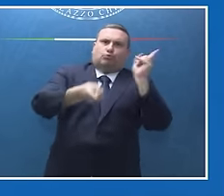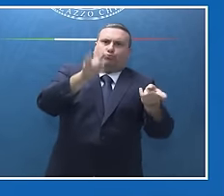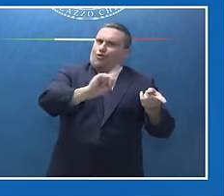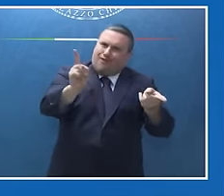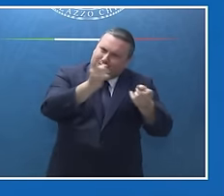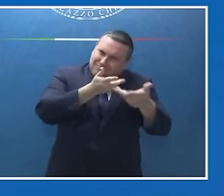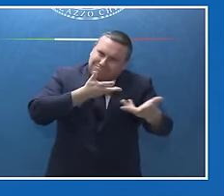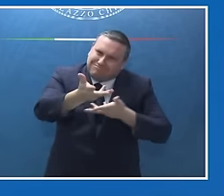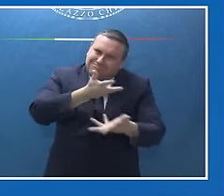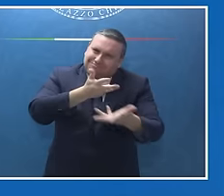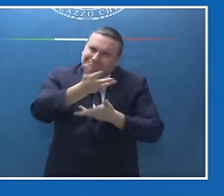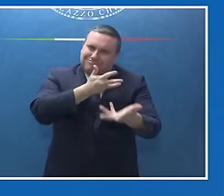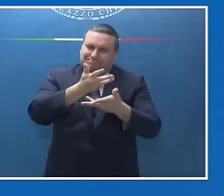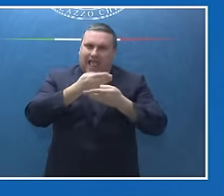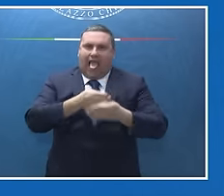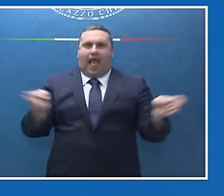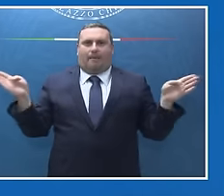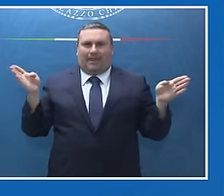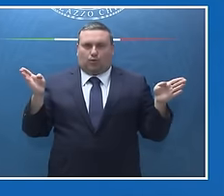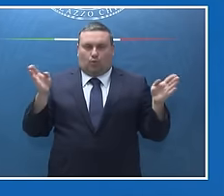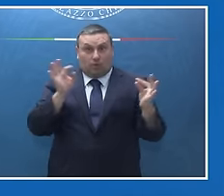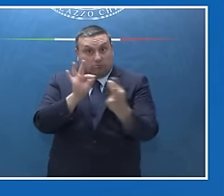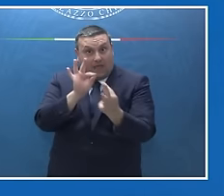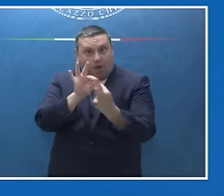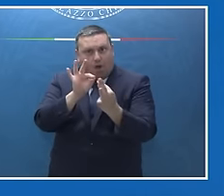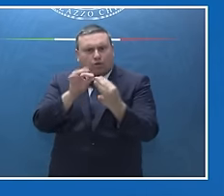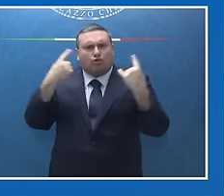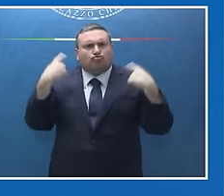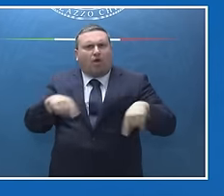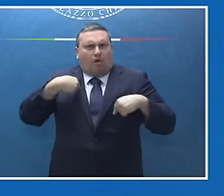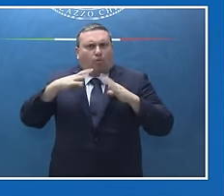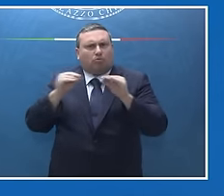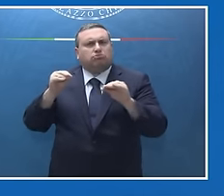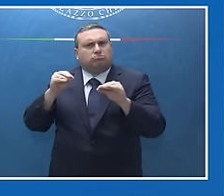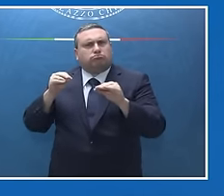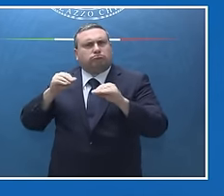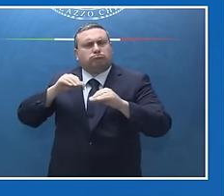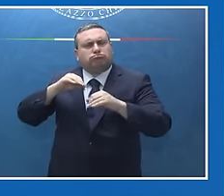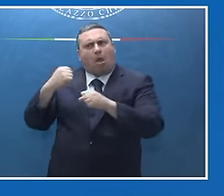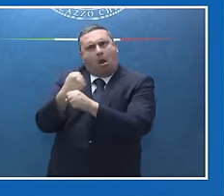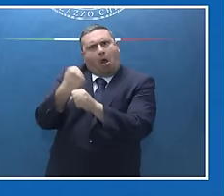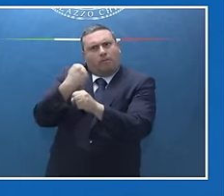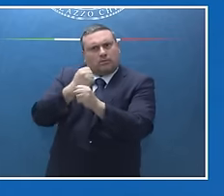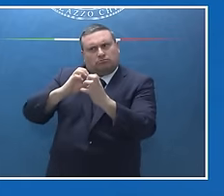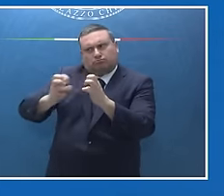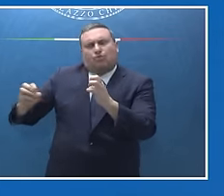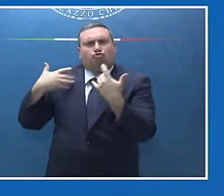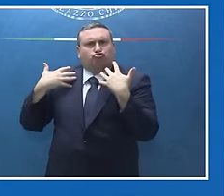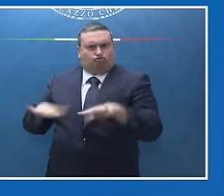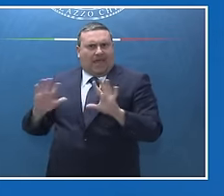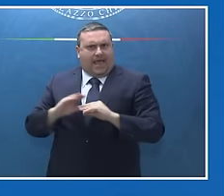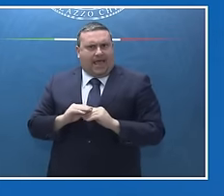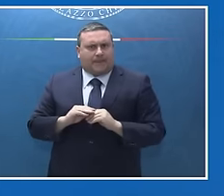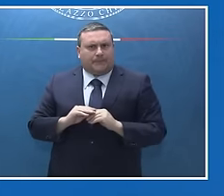iniziative su questo fronte, soprattutto lavorando per rafforzare la sinergia tra